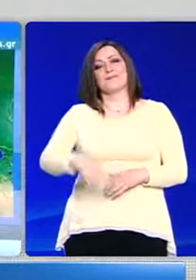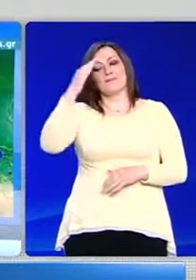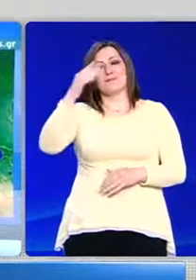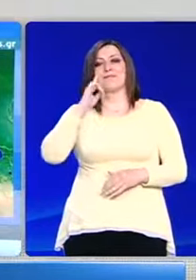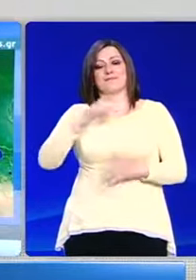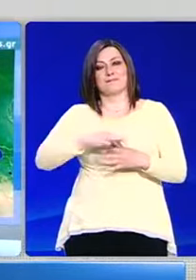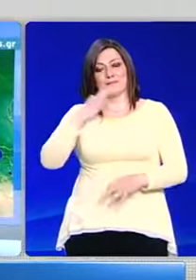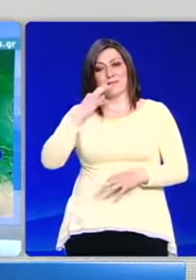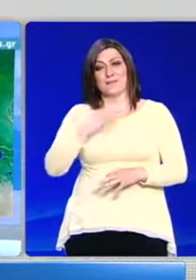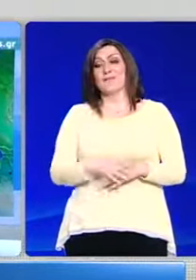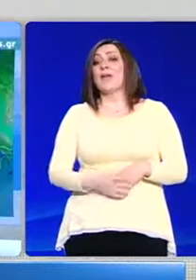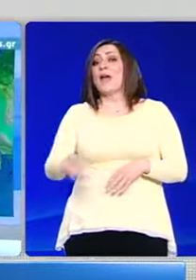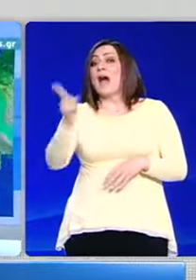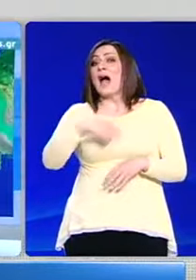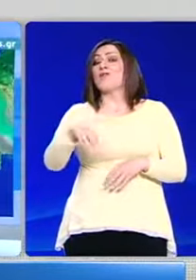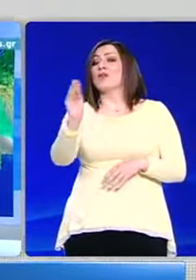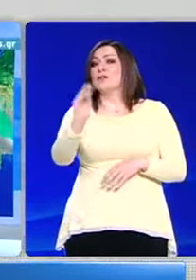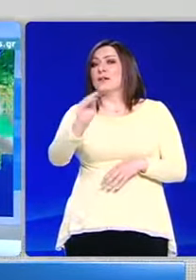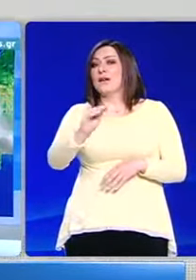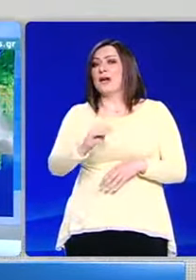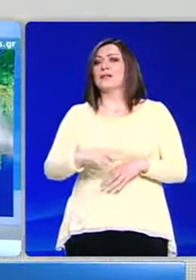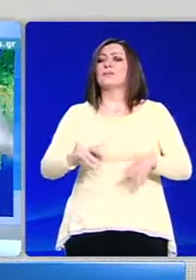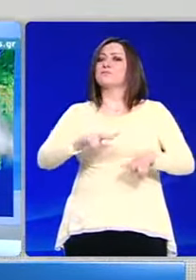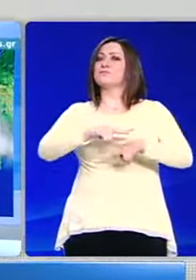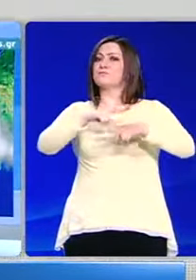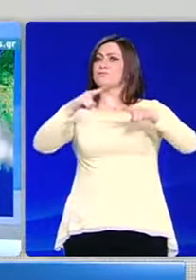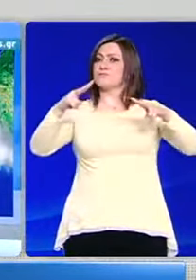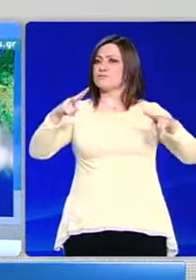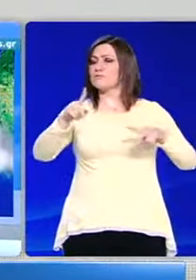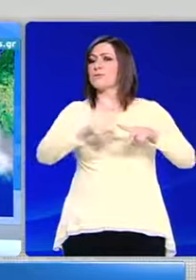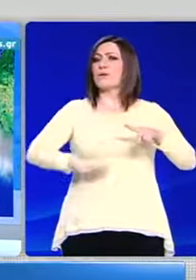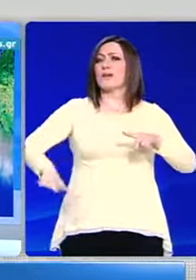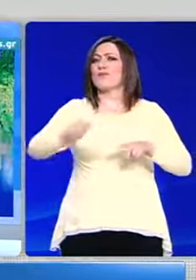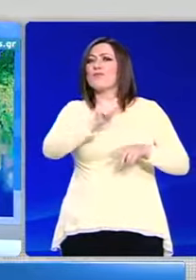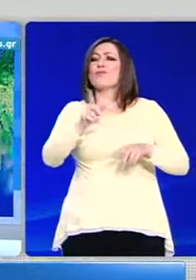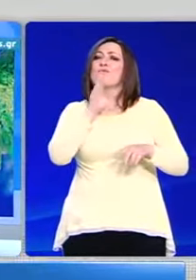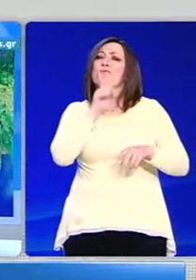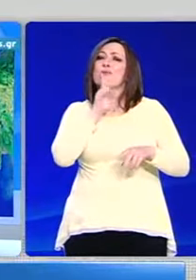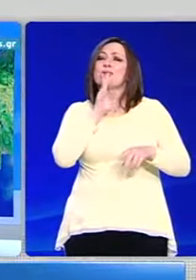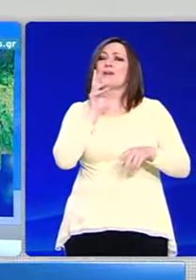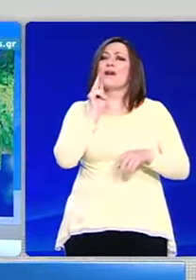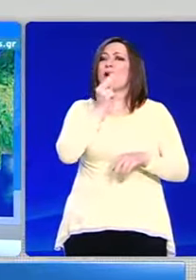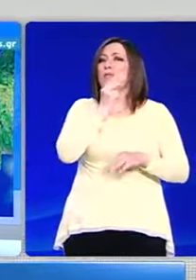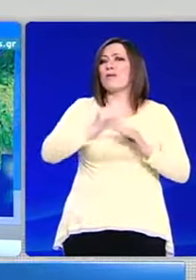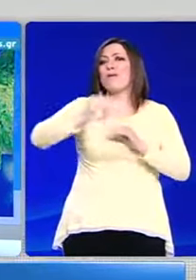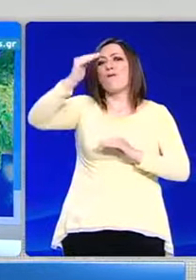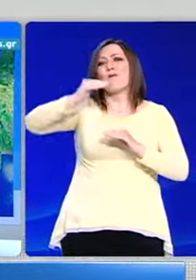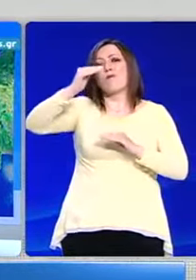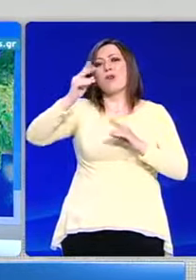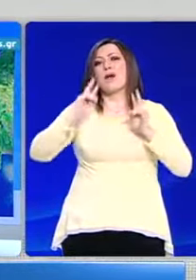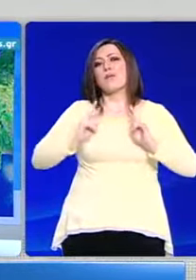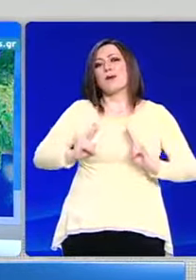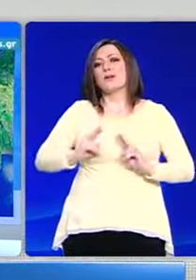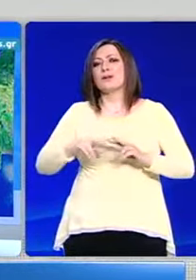Καλησπέρα σας κυρίες και κύριοι. Αύριο Τετάρτη γενικά έθριος θα είναι ο καιρός στη χώρα μας και μόνο το μεσημέρι και το απόγευμα στα βόρεια υπηρετικά θα